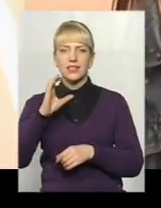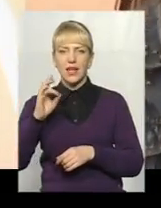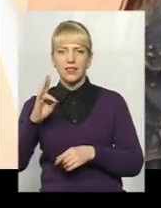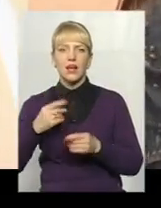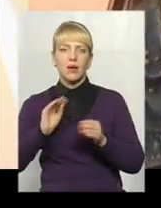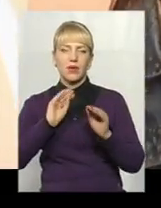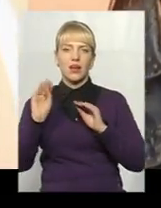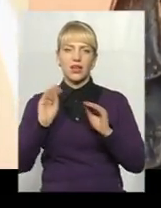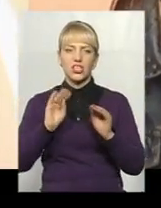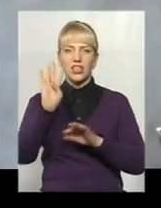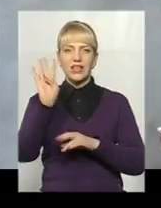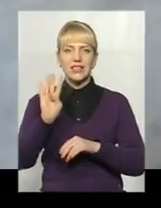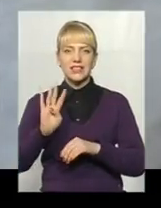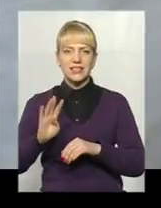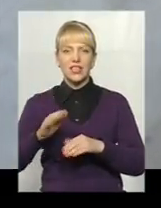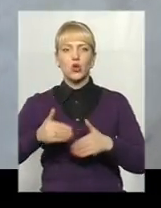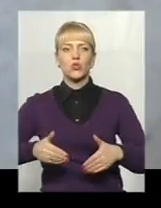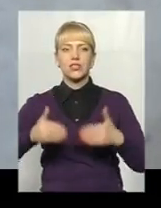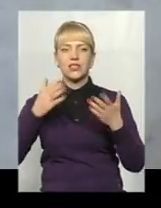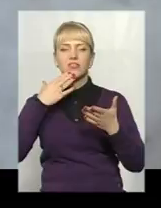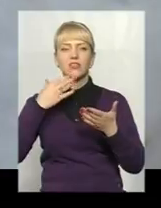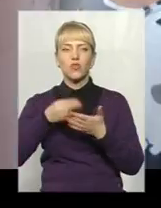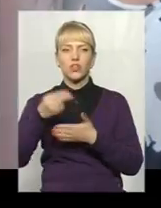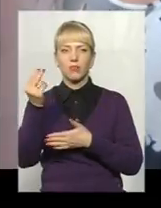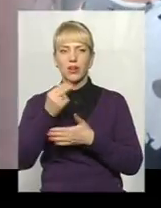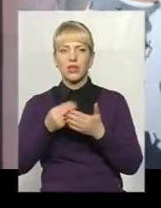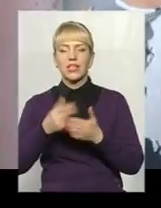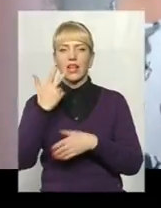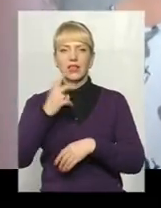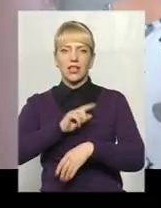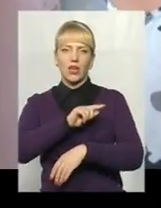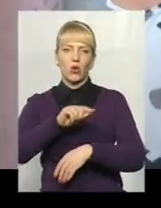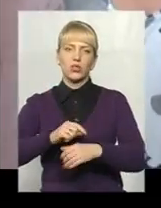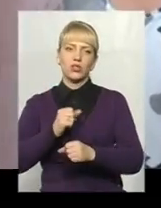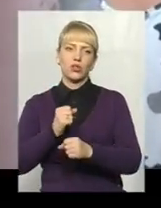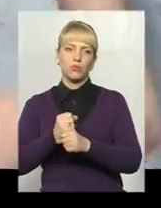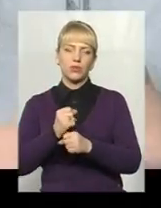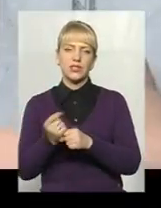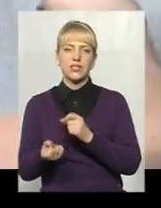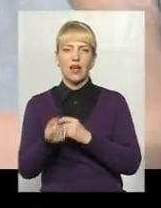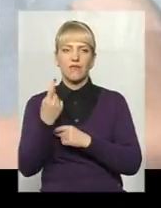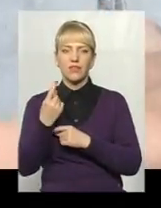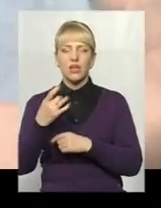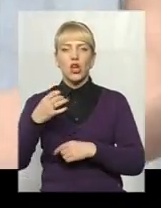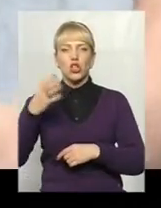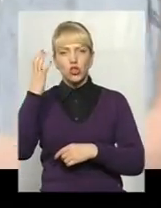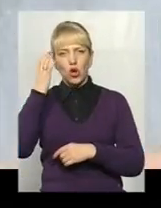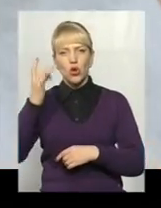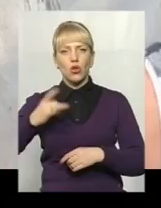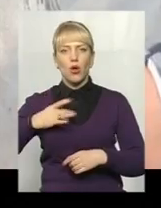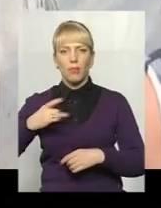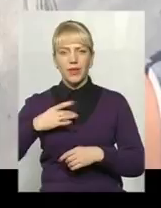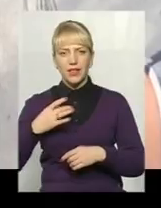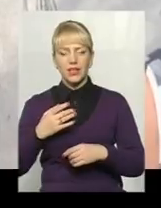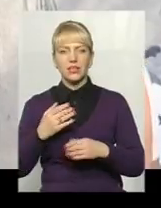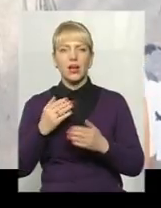бетонну стіну своїм малюнком. За три години роботи з-під пензля українського музиканта з'явився чорно-білий портрет американського